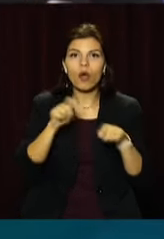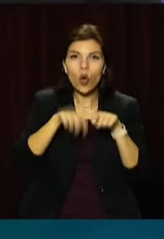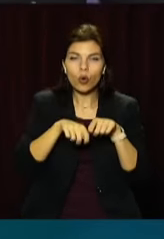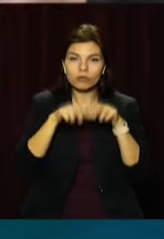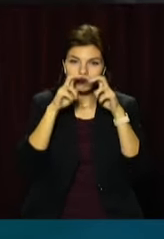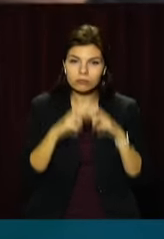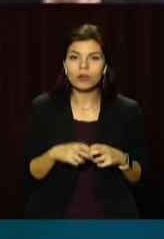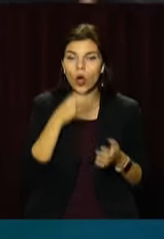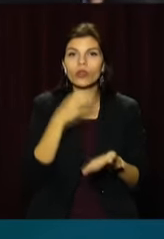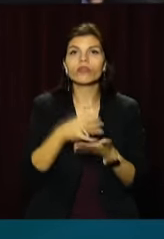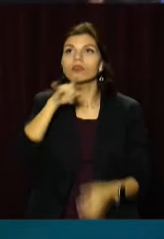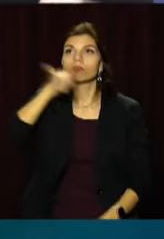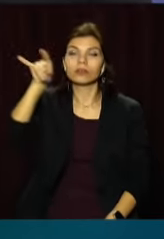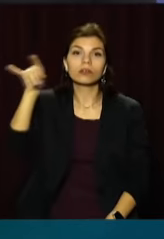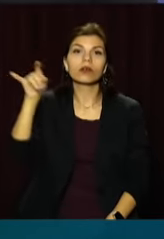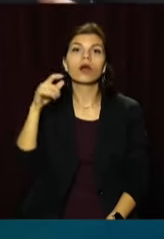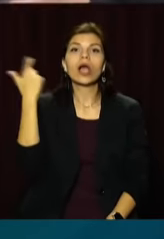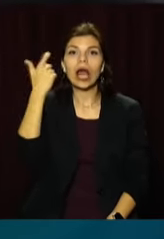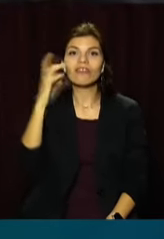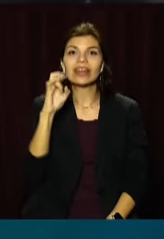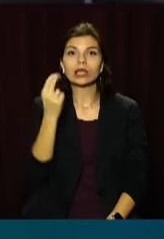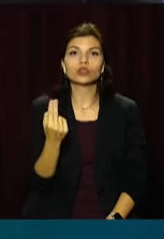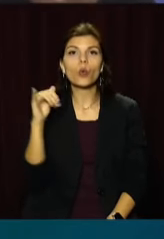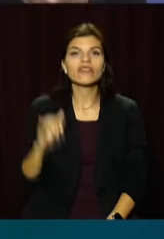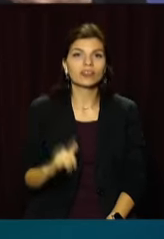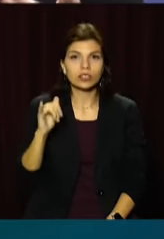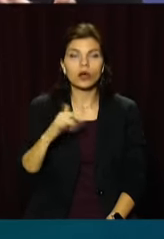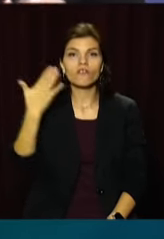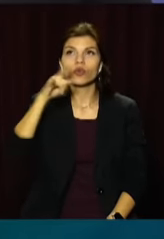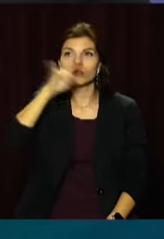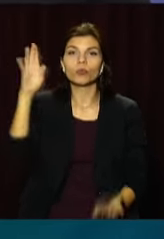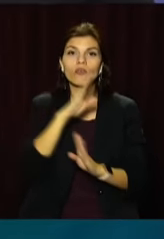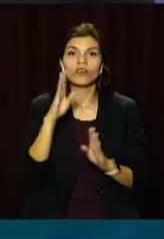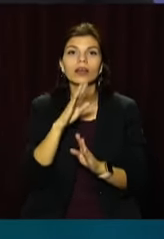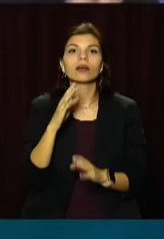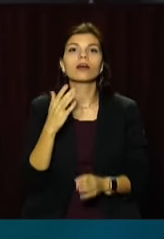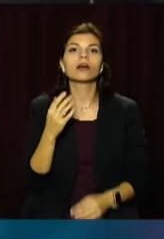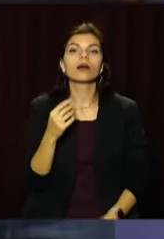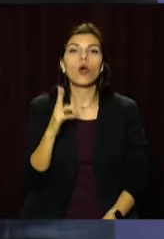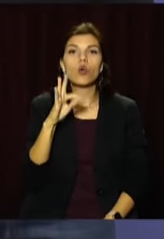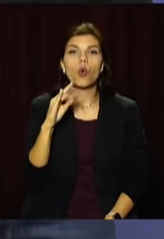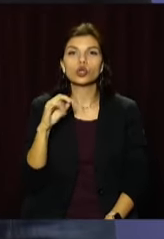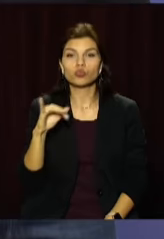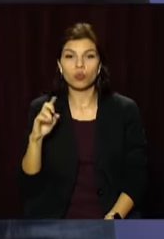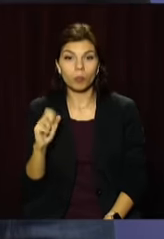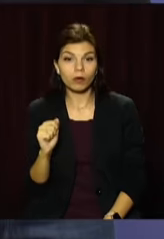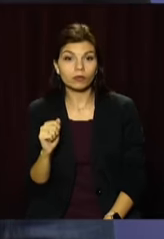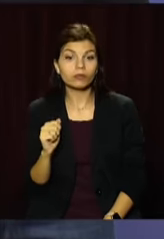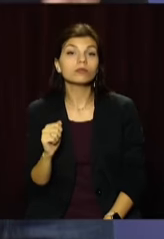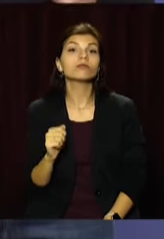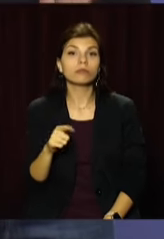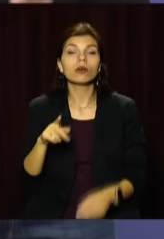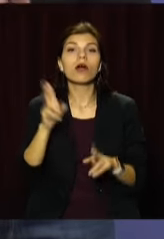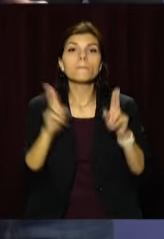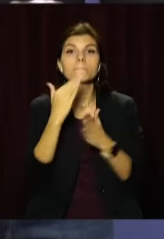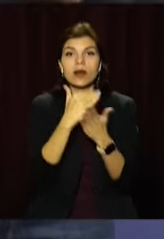виконанням польотів з боку посадових осіб Харківського національного університету повітряних сил імені Івана Кожедуба, системні порушення правил